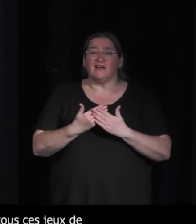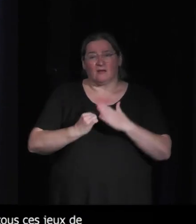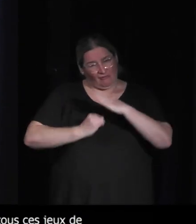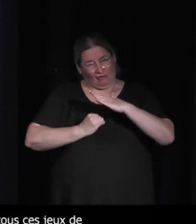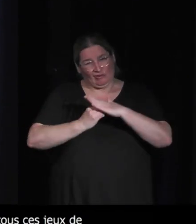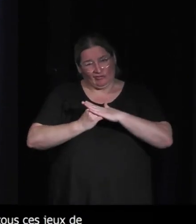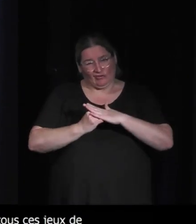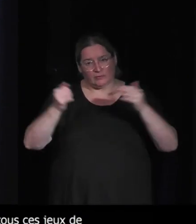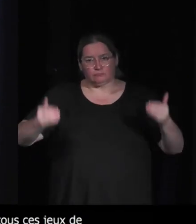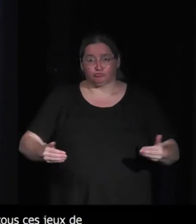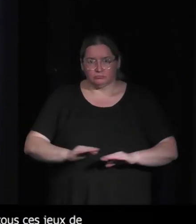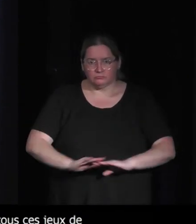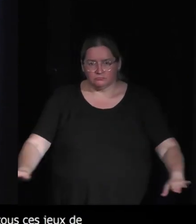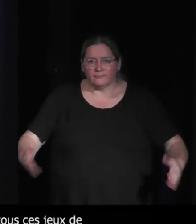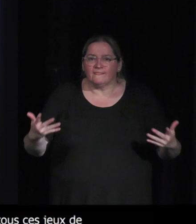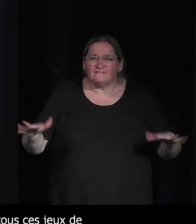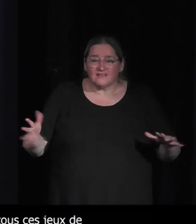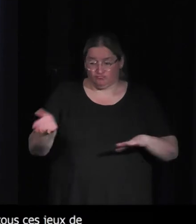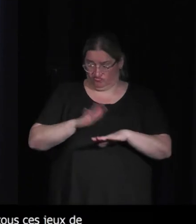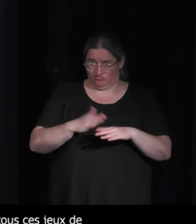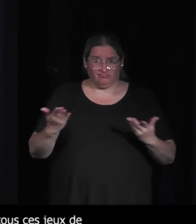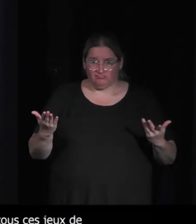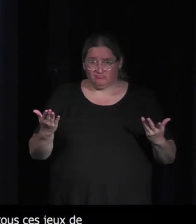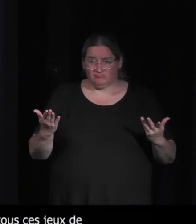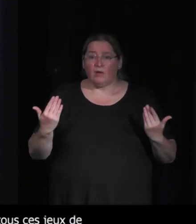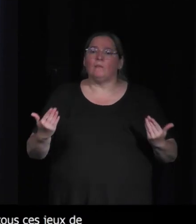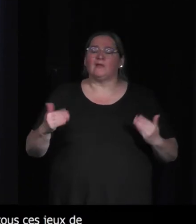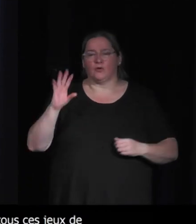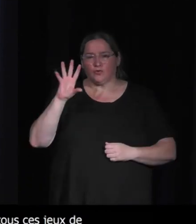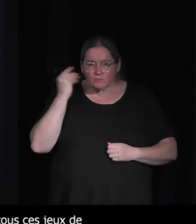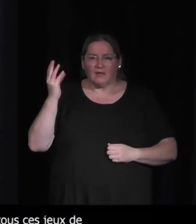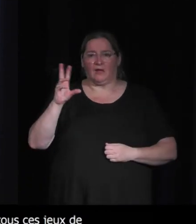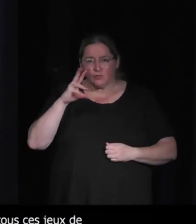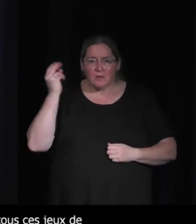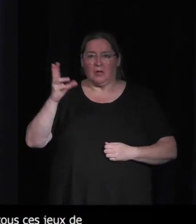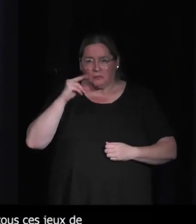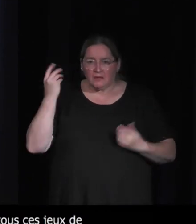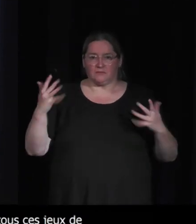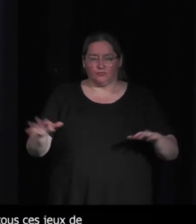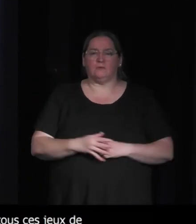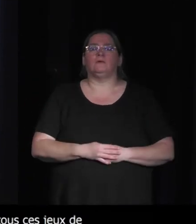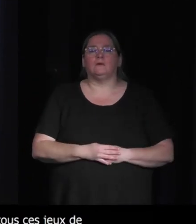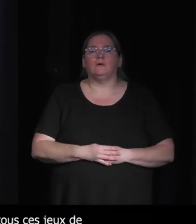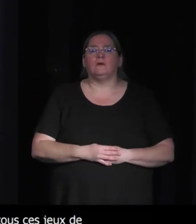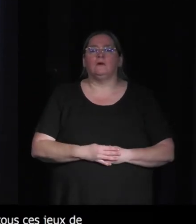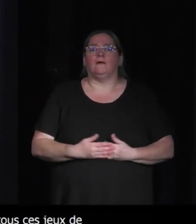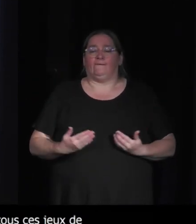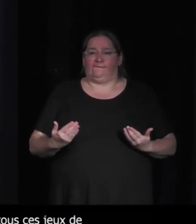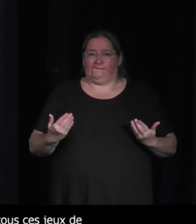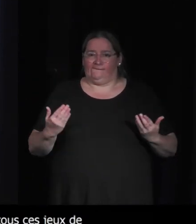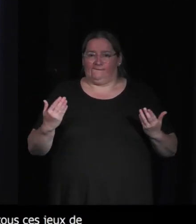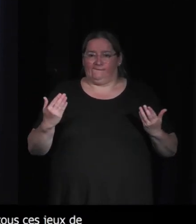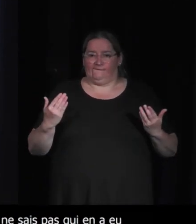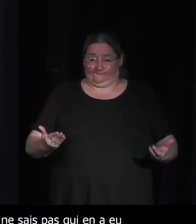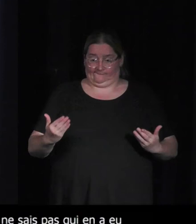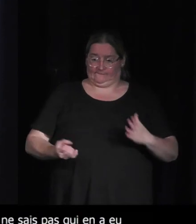mais au bout d'un moment ça s'est arrêté et au final ça n été que des humains et des flingues et voilà alors maintenant comme on a un espèce